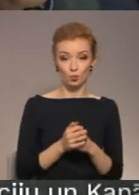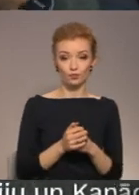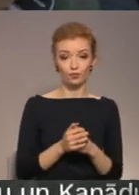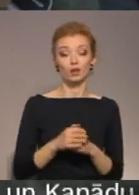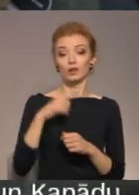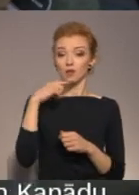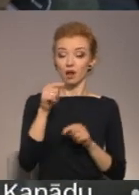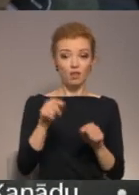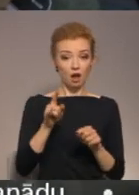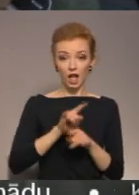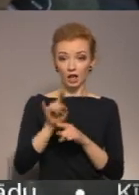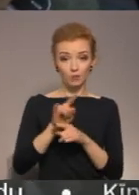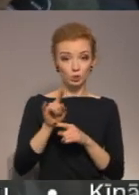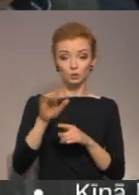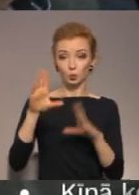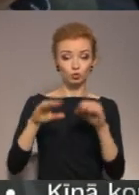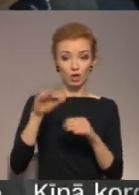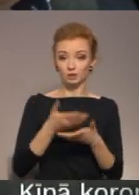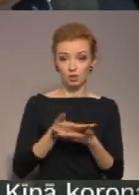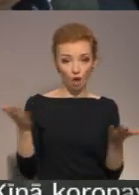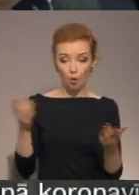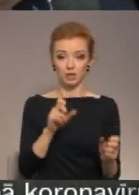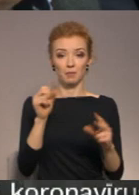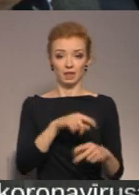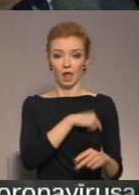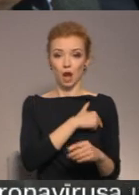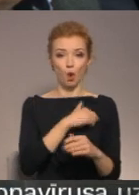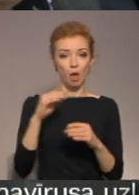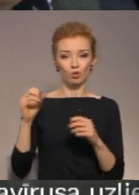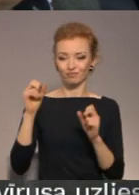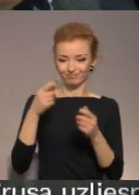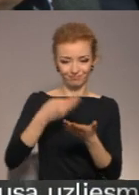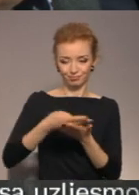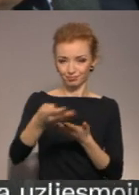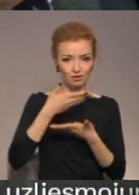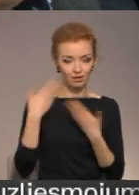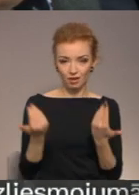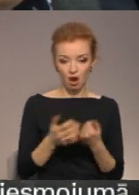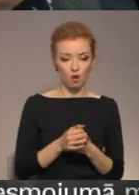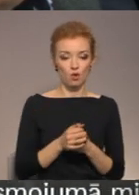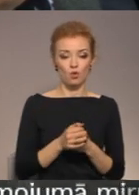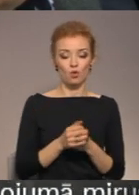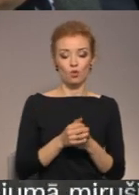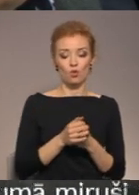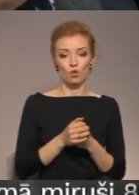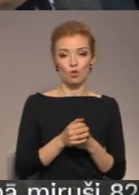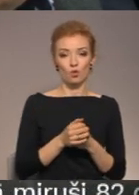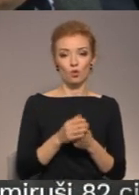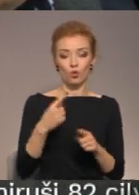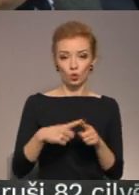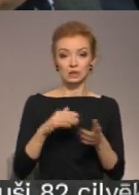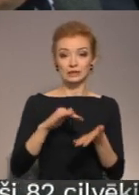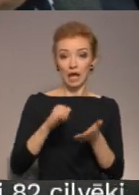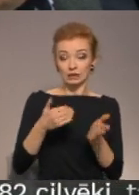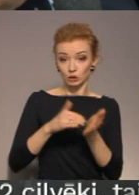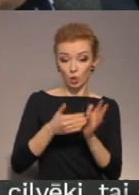noteikti nav, nedostas budžets arī šobrīd nav kādās negavējoties ar šo tik galā. Ja situācija